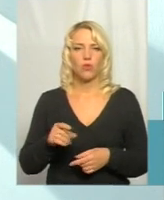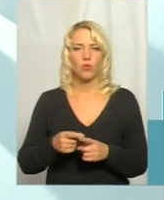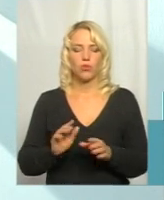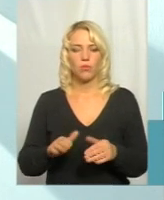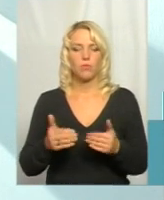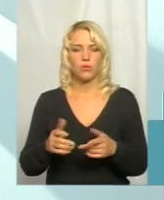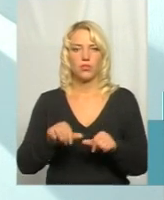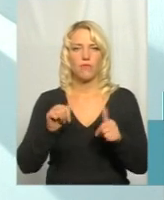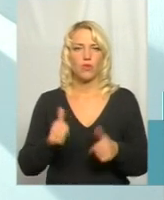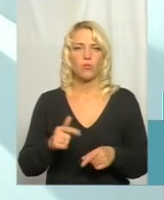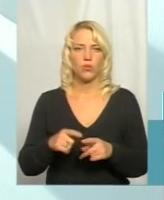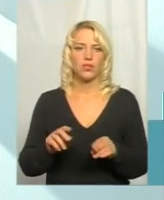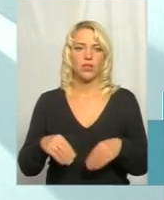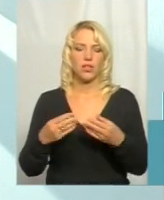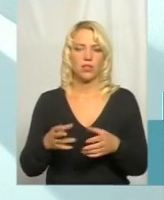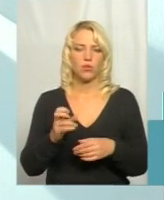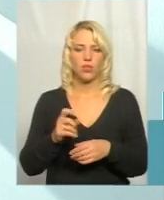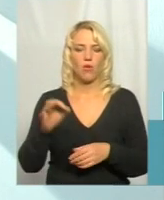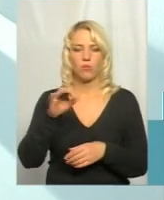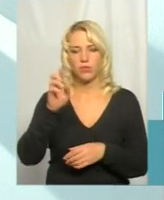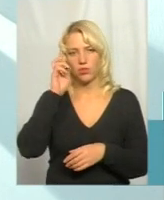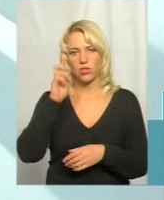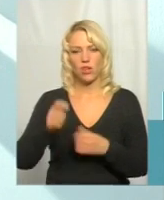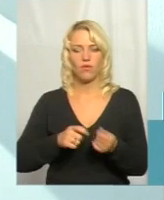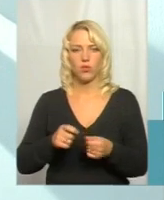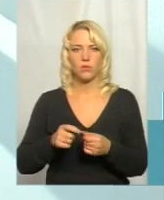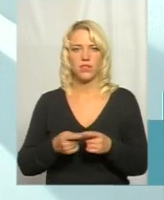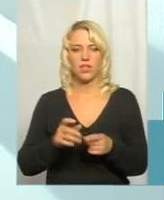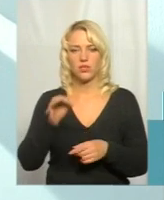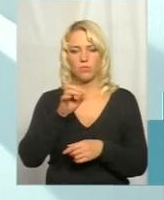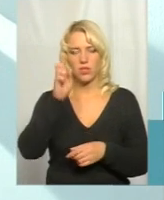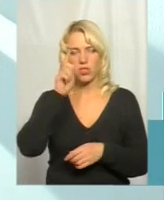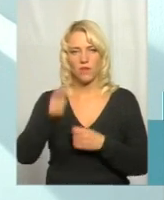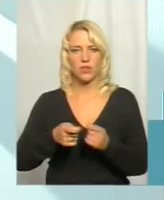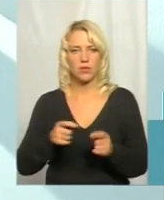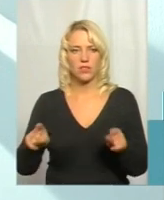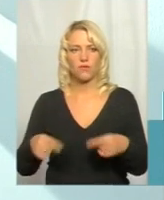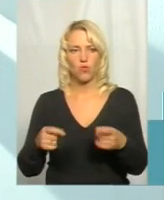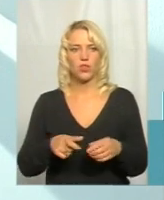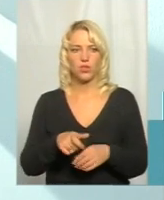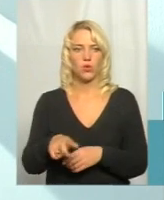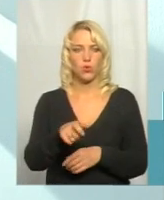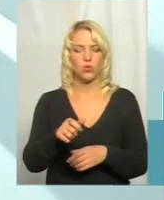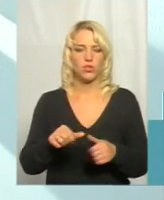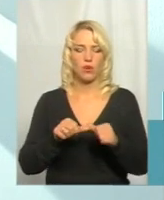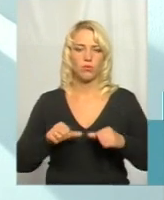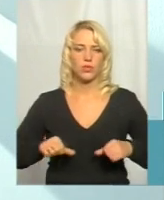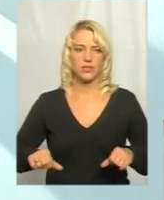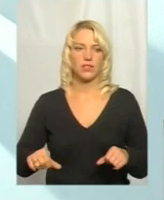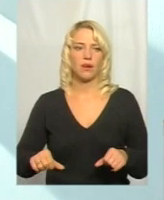формують, надають на обласну державну адміністрацію. При обласній державній адміністрації створено дорожню комісію.